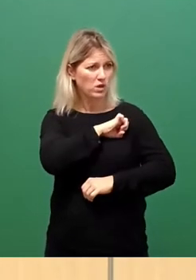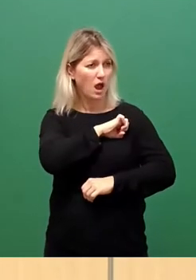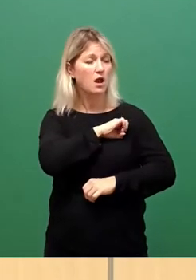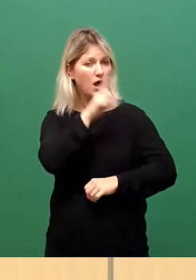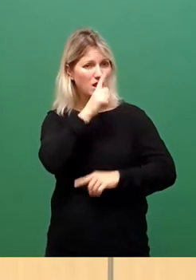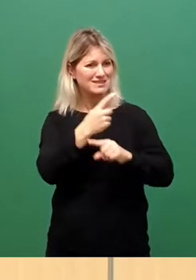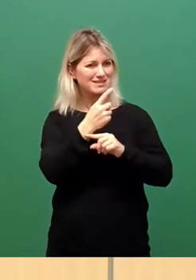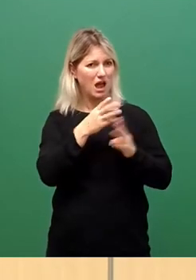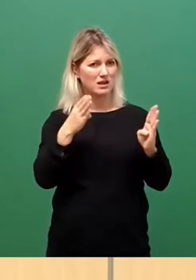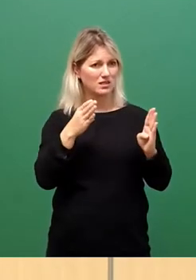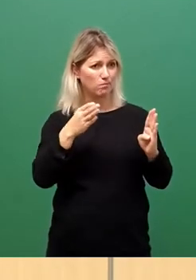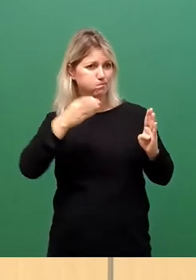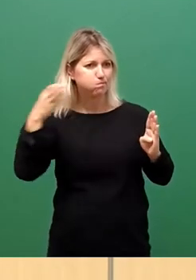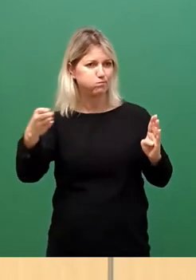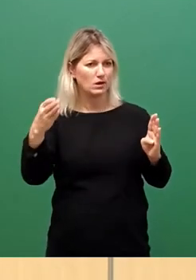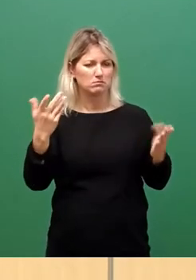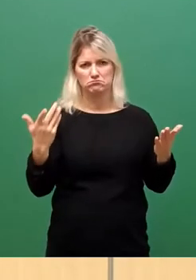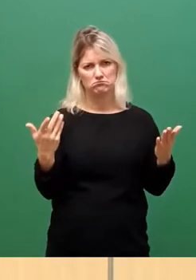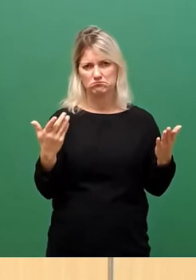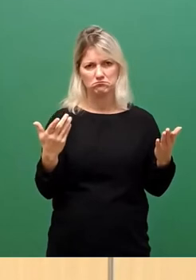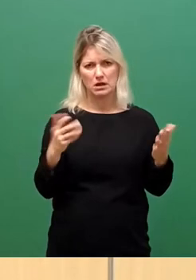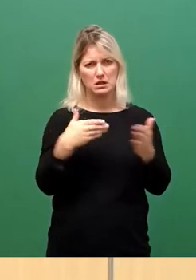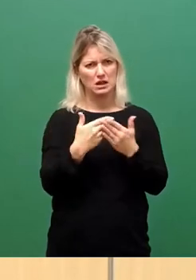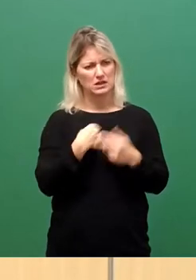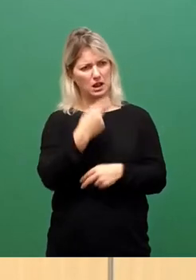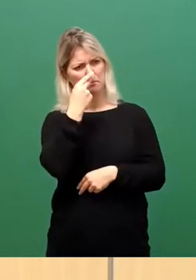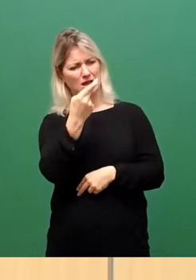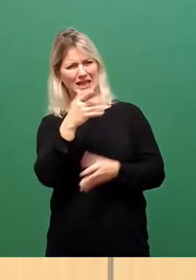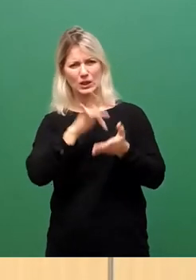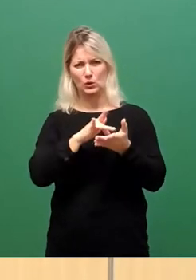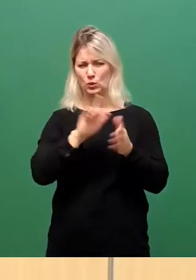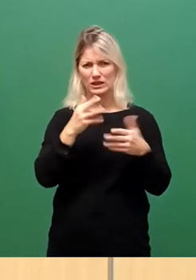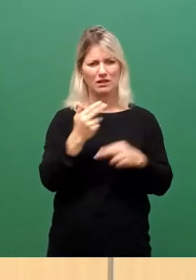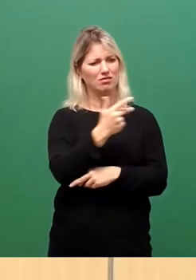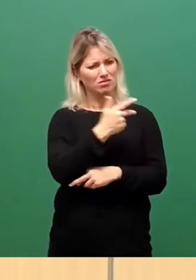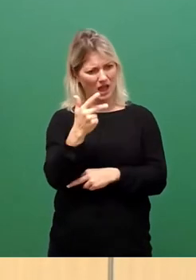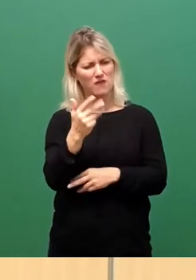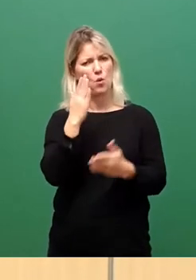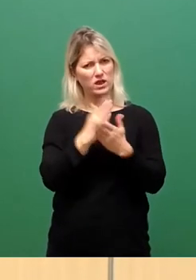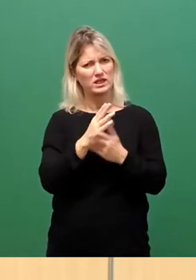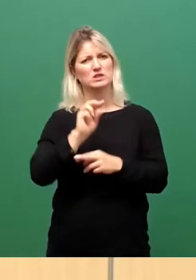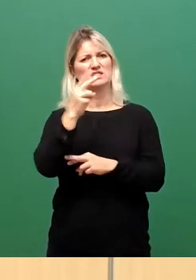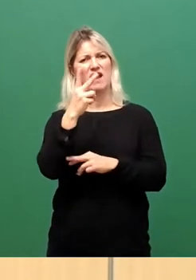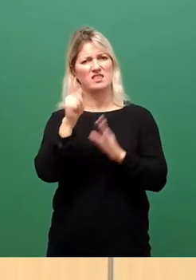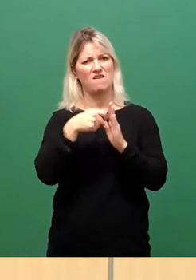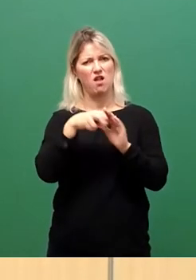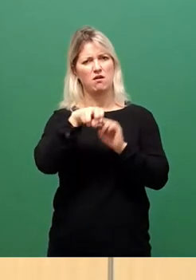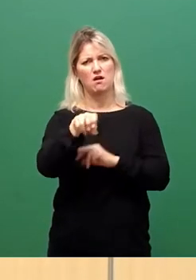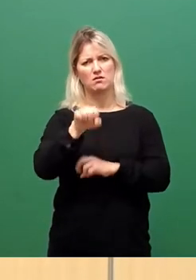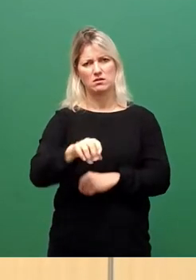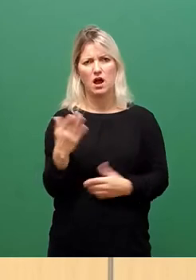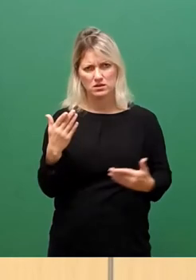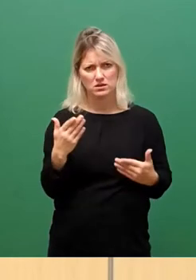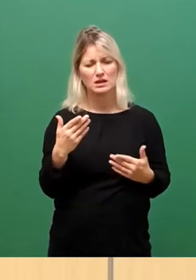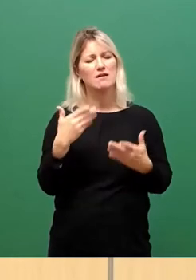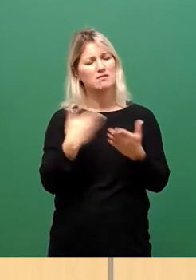strapazieren. Es gibt also aus unserer Sicht überhaupt keinen Grund, nicht nach drei Wochen den zweiten Wahlgang anzusetzen. Und damit beantragen wir das heute